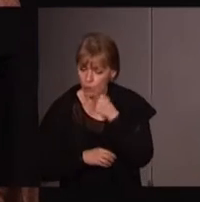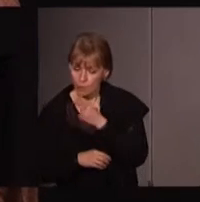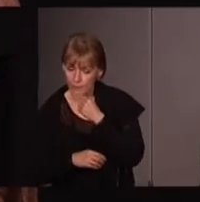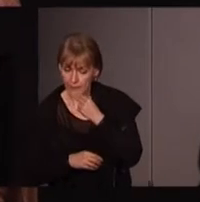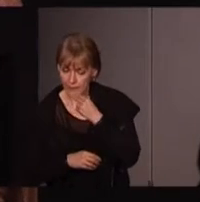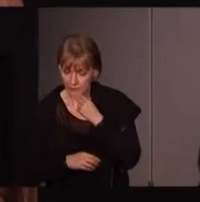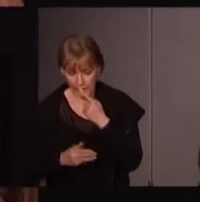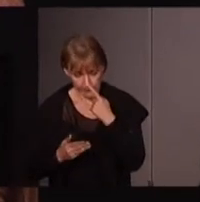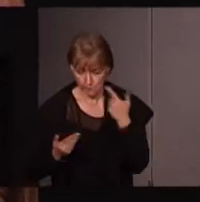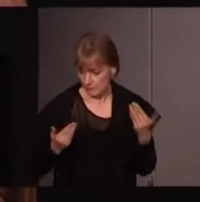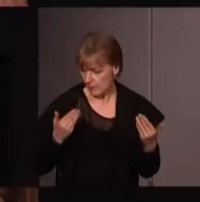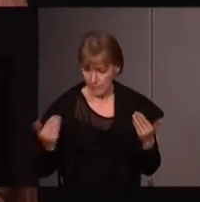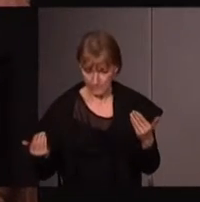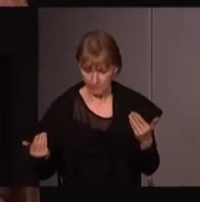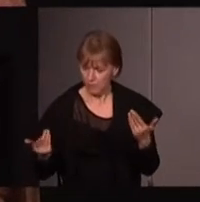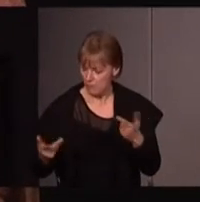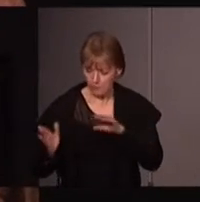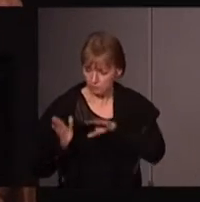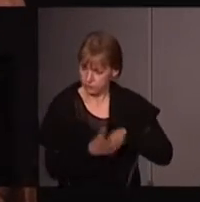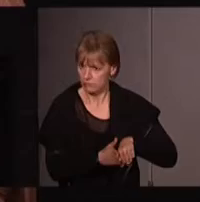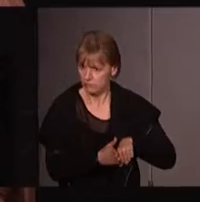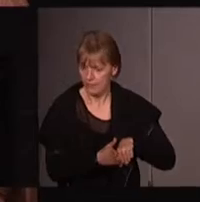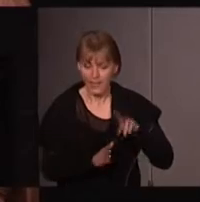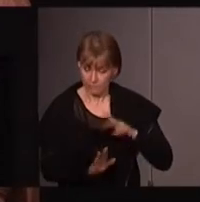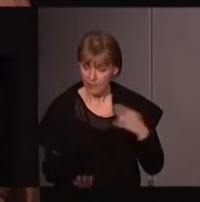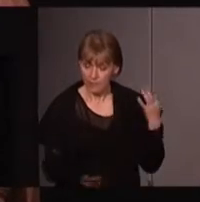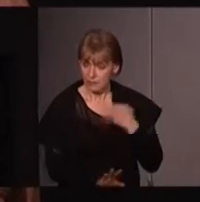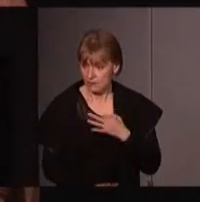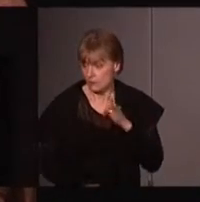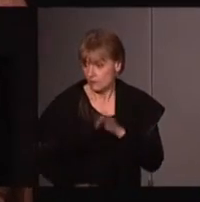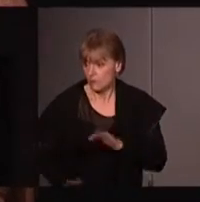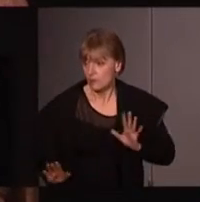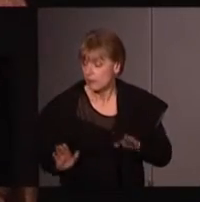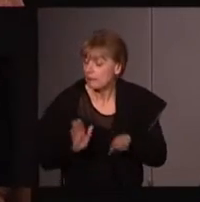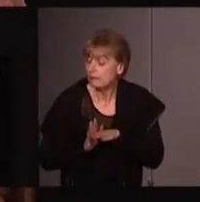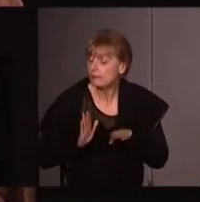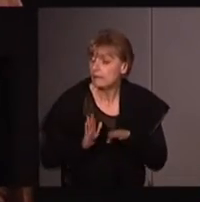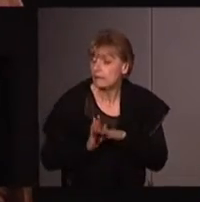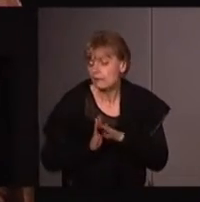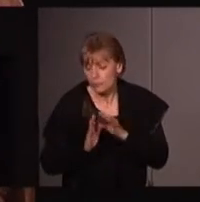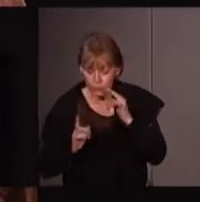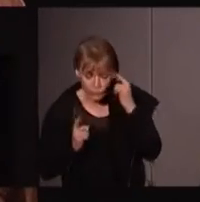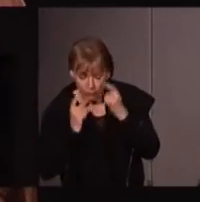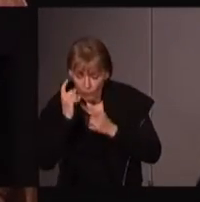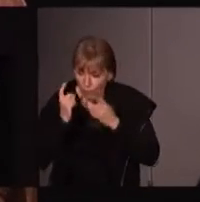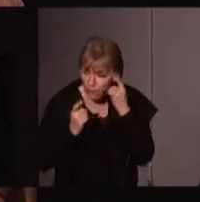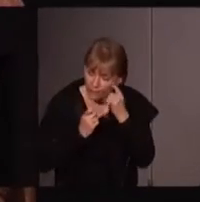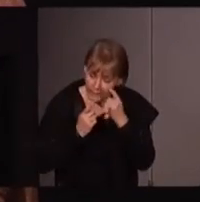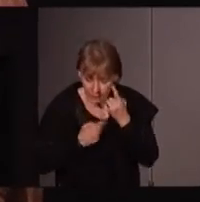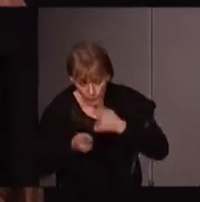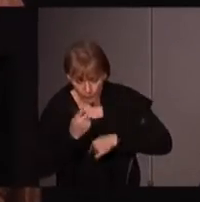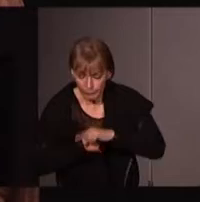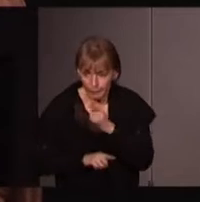éloignée. Elle le dit explicitement, c'est-à-dire qu'elle dit explicitement qu'elle a été certainement au début de son élaboration féministe et